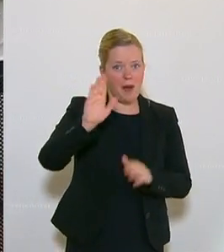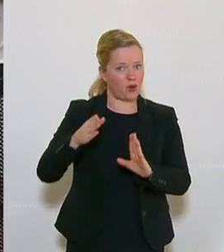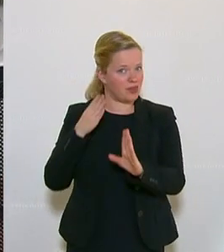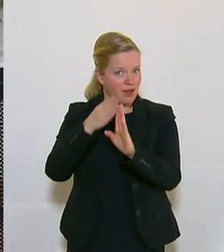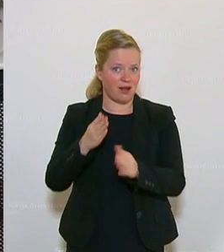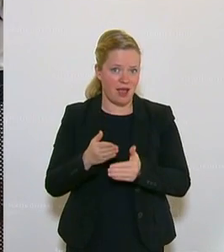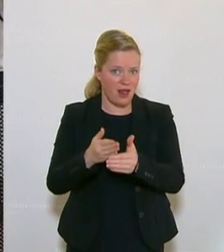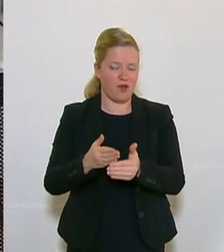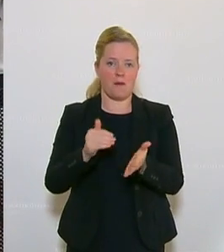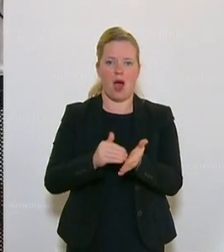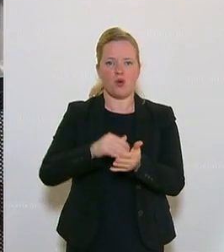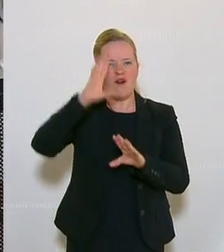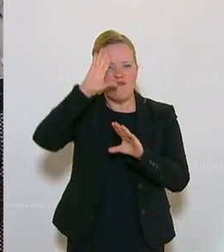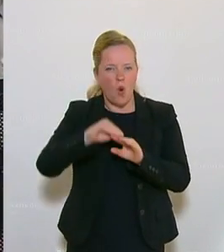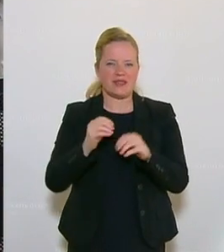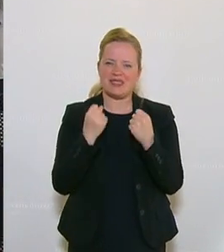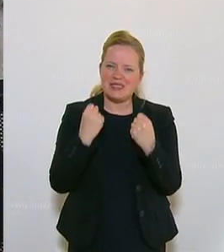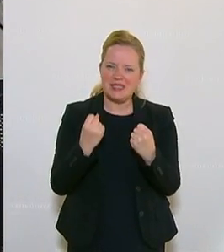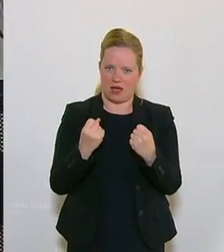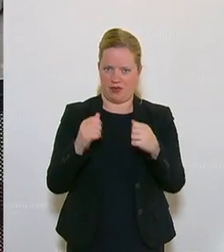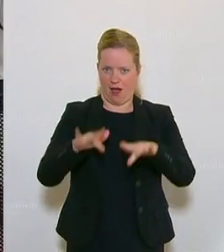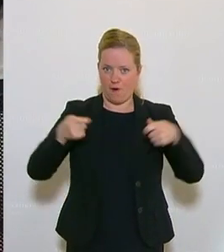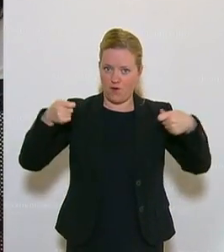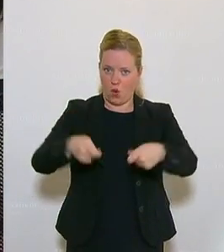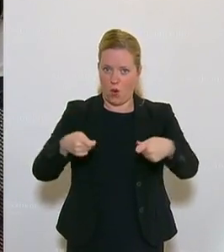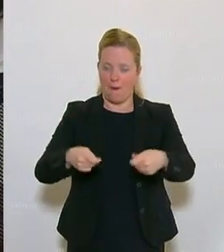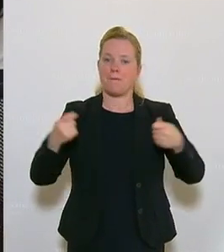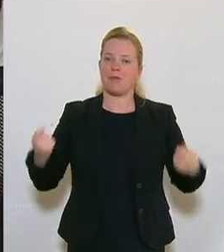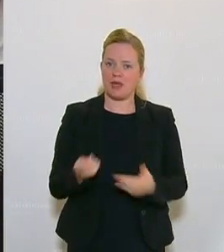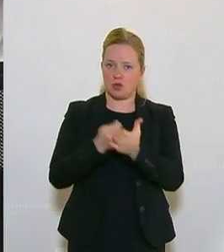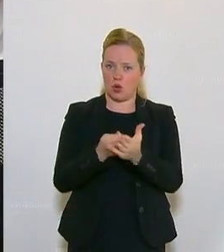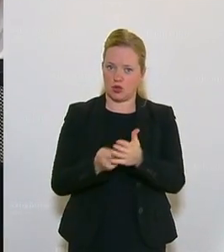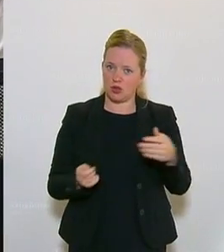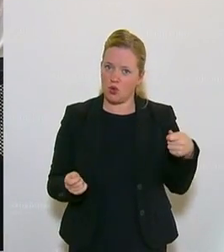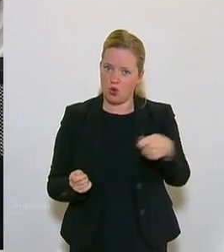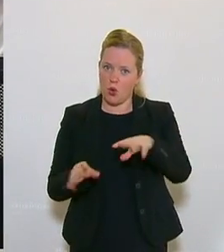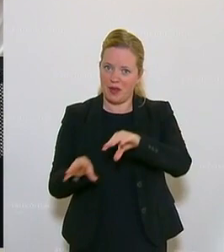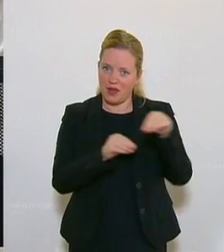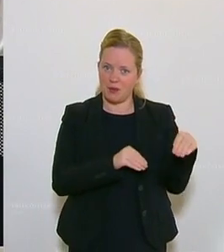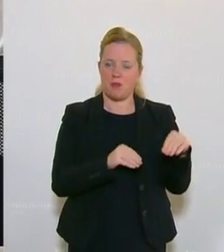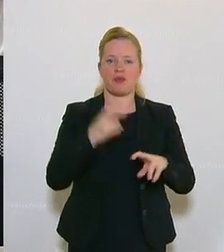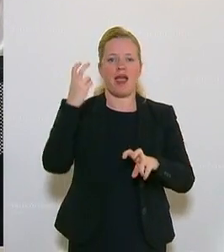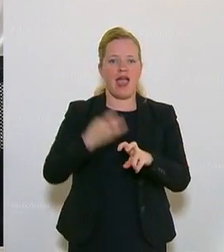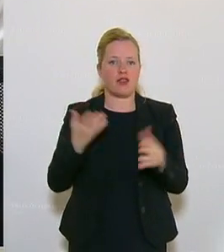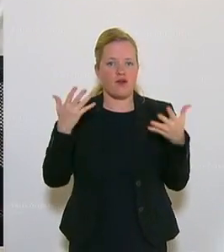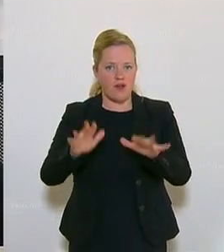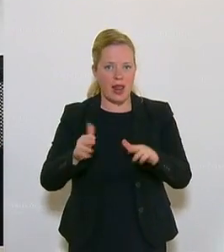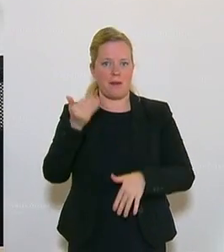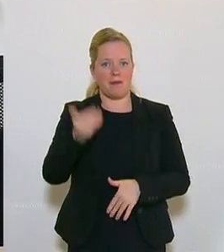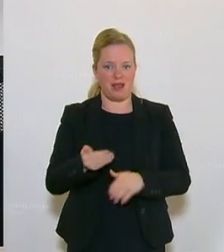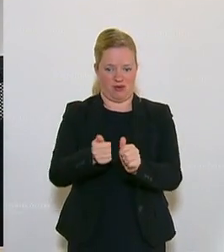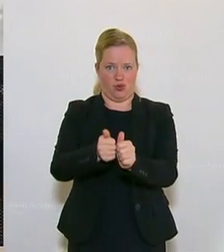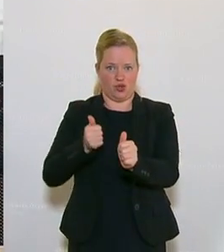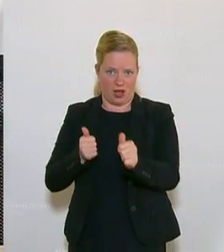brauchen einen Sicherwohnen-Fonds, der bei den Betriebskosten einspringt und Härtefälle bei Mietrückständen abfängt.